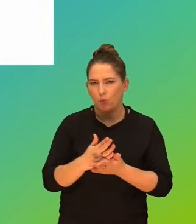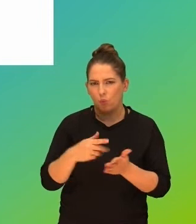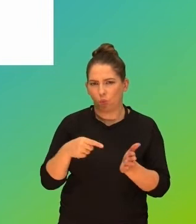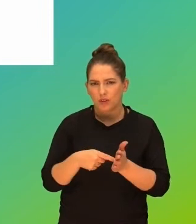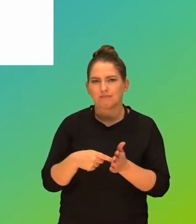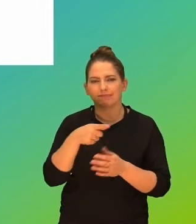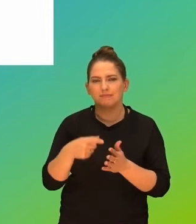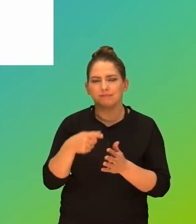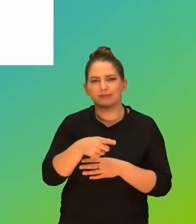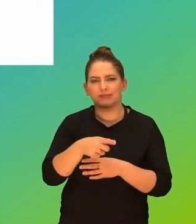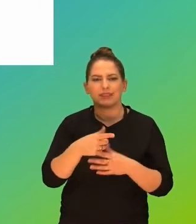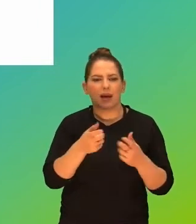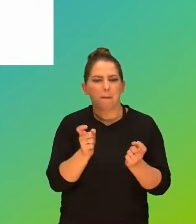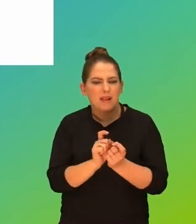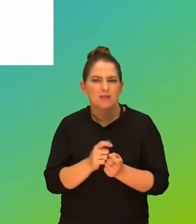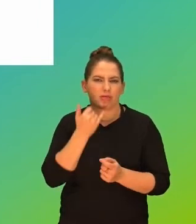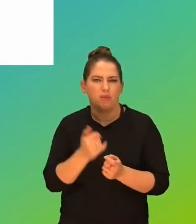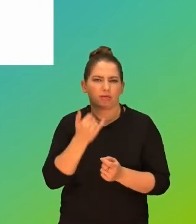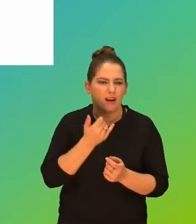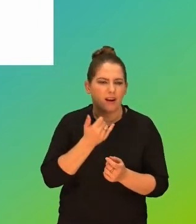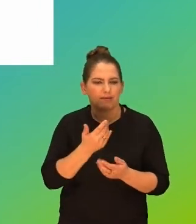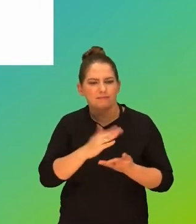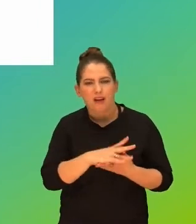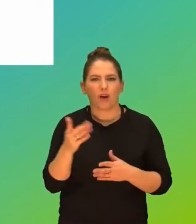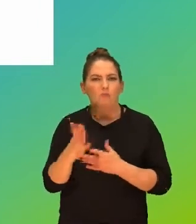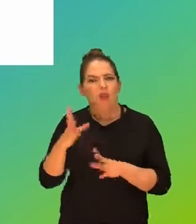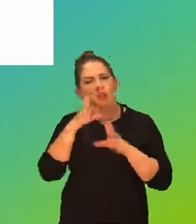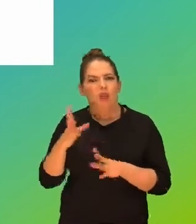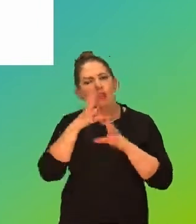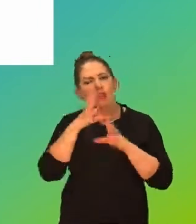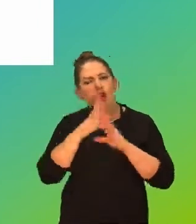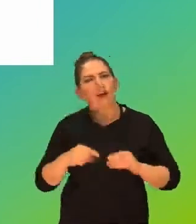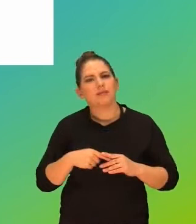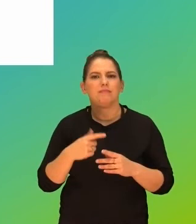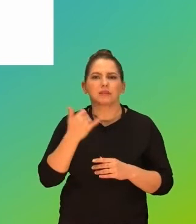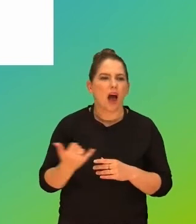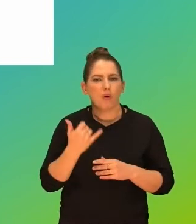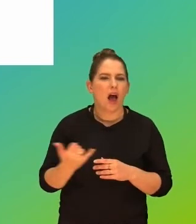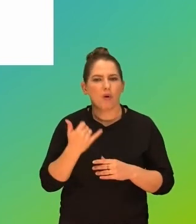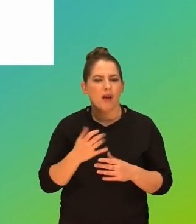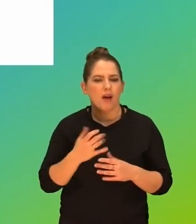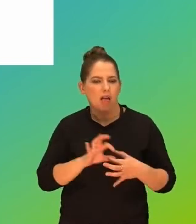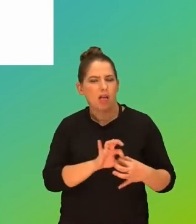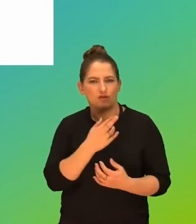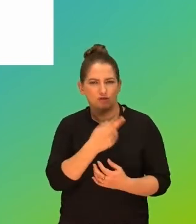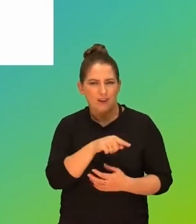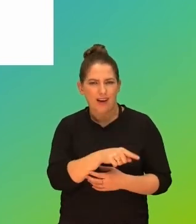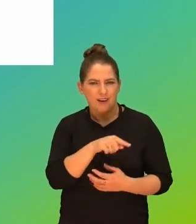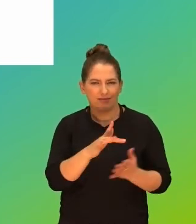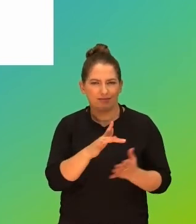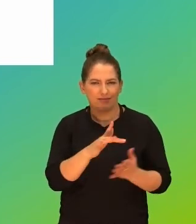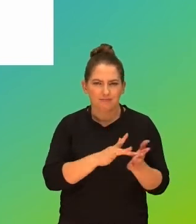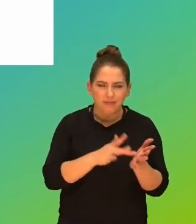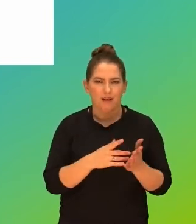tego, aby ten sprzęt mieć ciągle przy sobie, że ta ich tolerancja na bycie non-stop z urządzeniem wzrasta. Więc